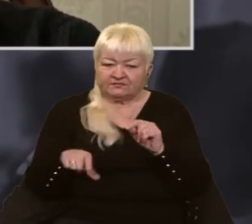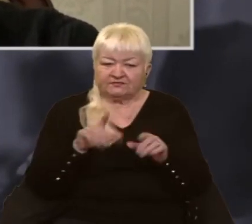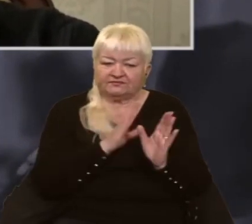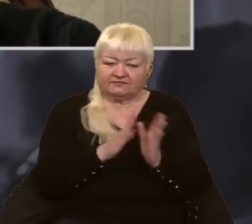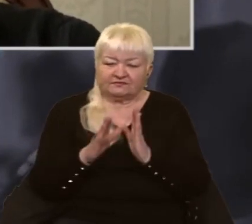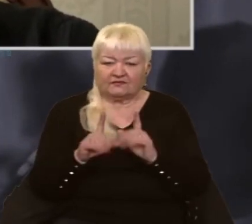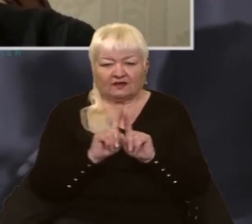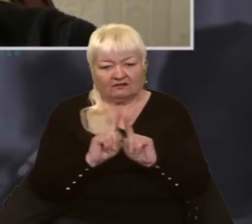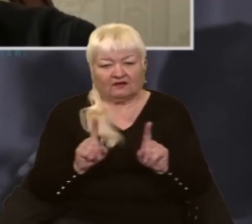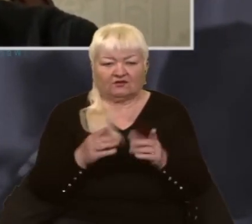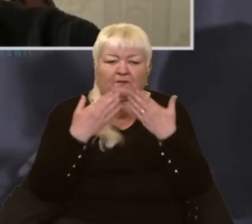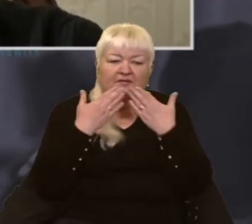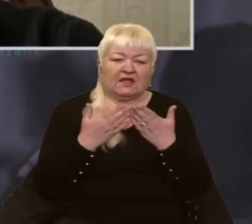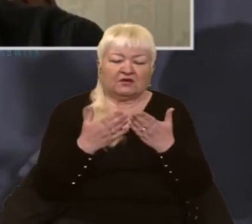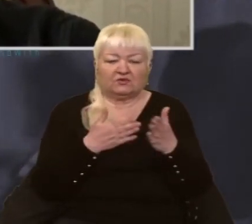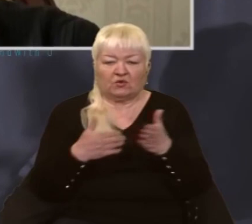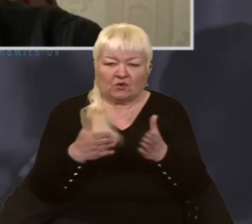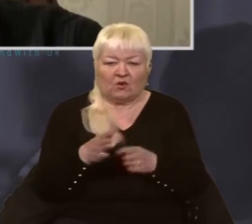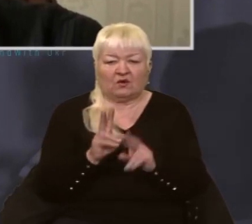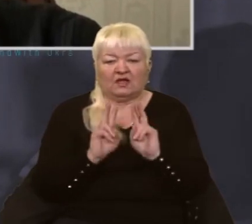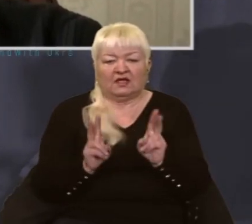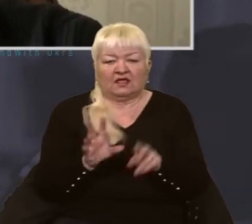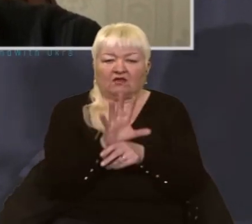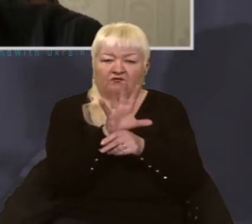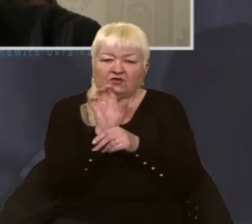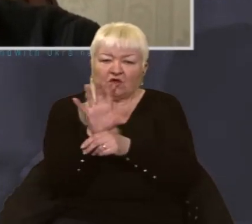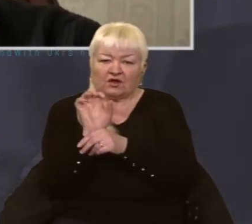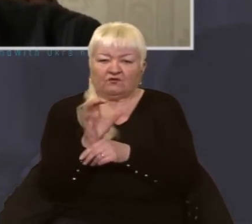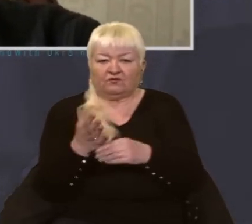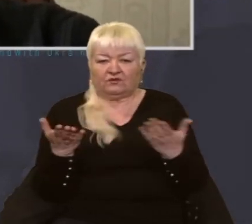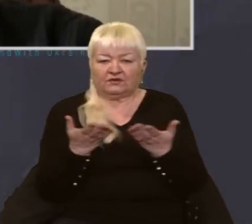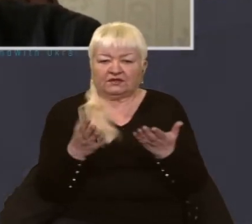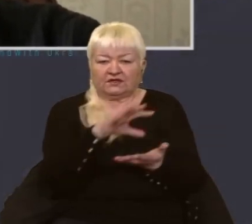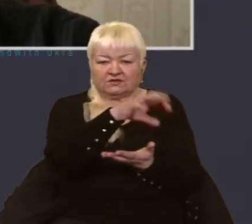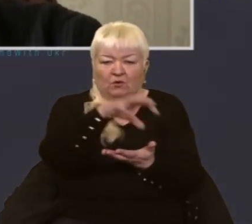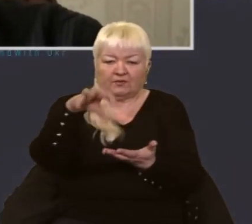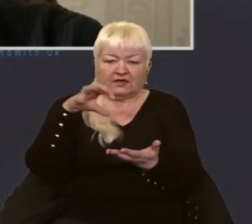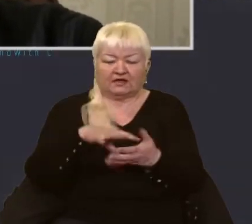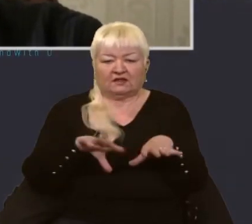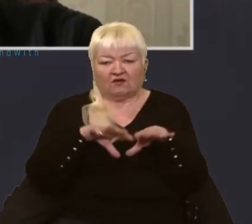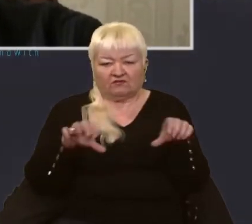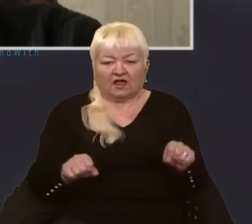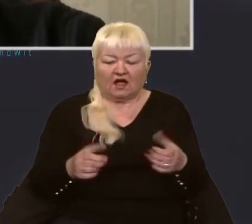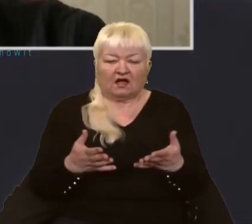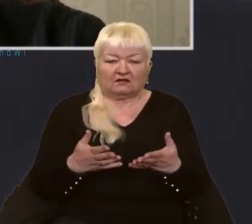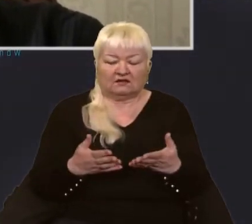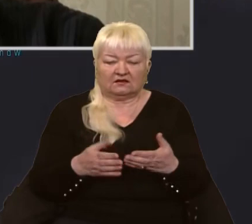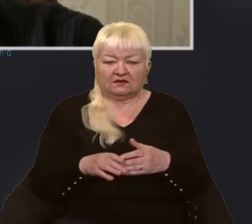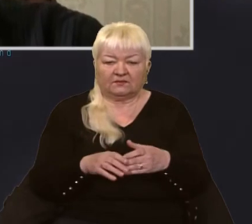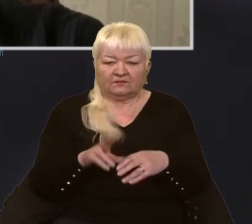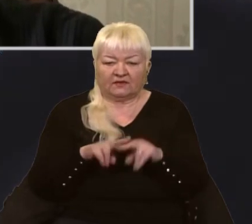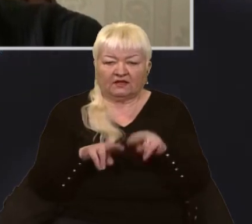питають дорогу, які фотографують якісь об'єкти, чи то влади, інфраструктури,